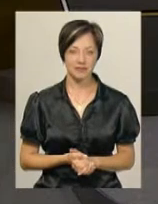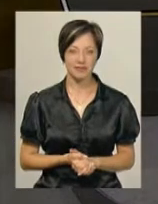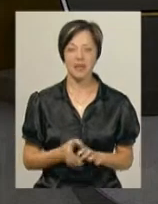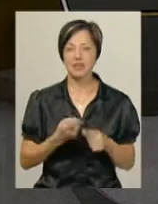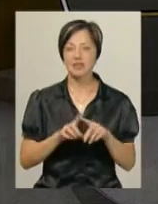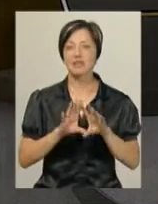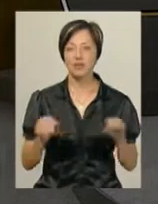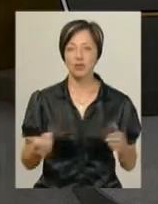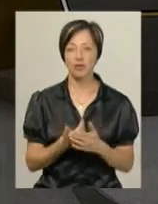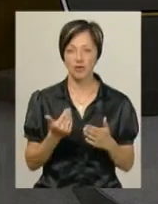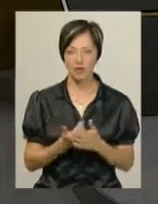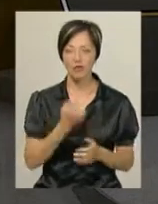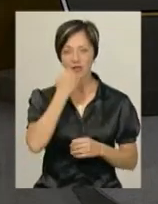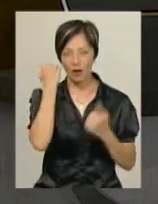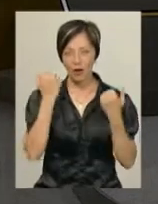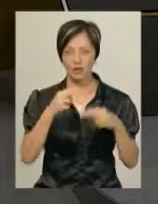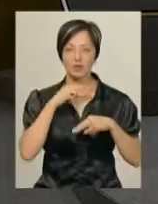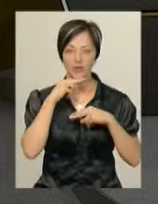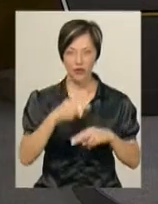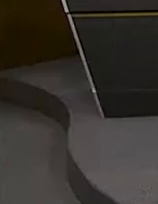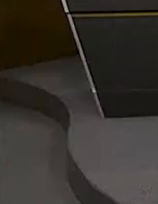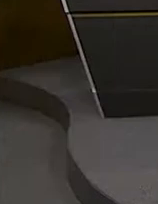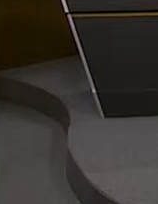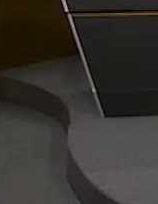Це всі новини випуску. Дякуємо, що були з нами.